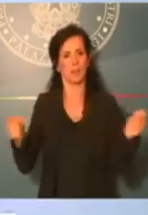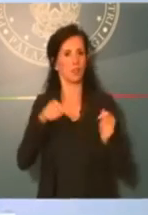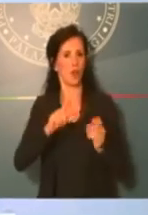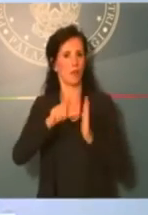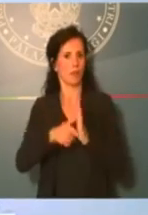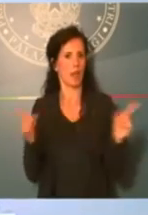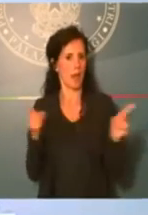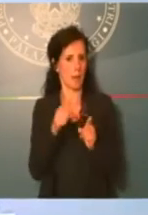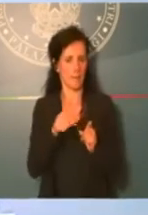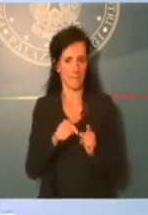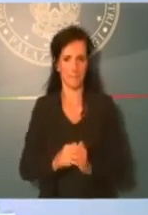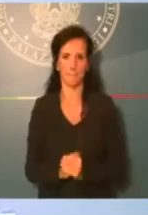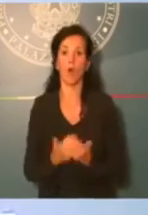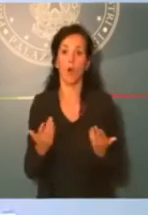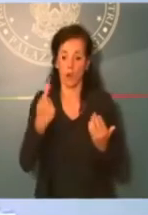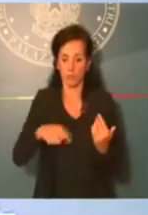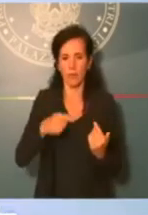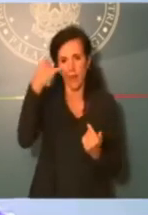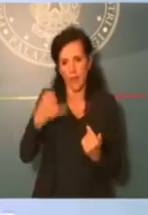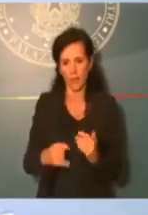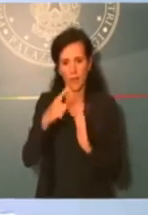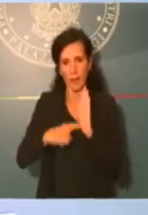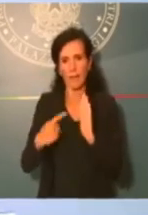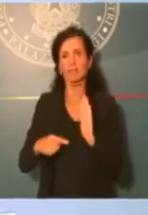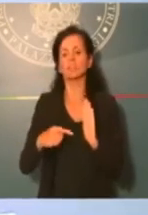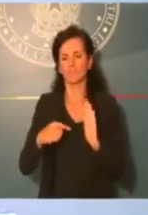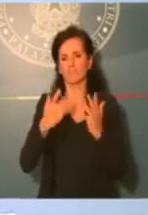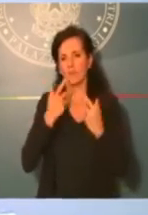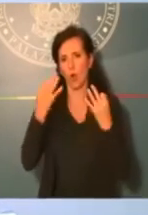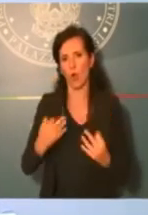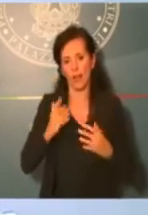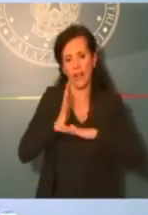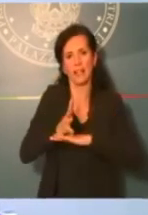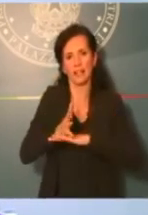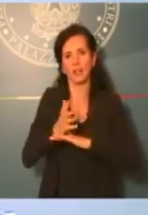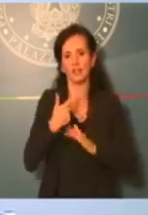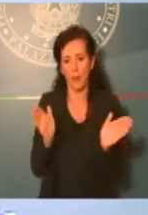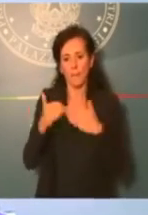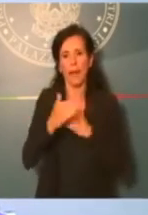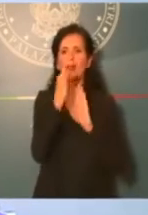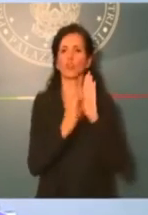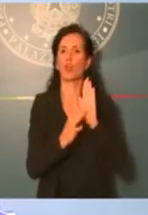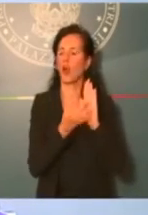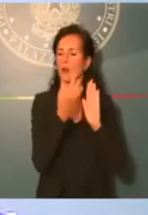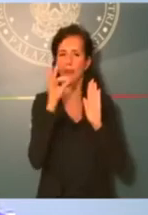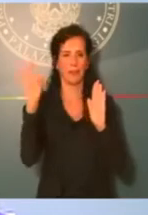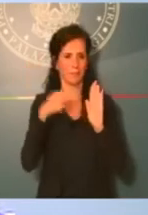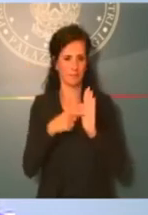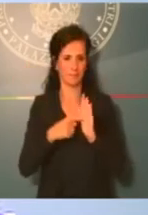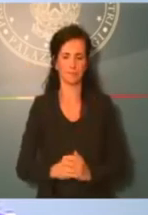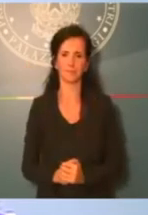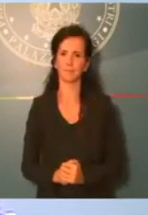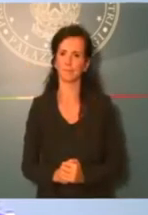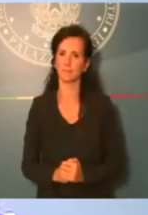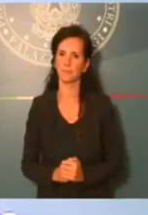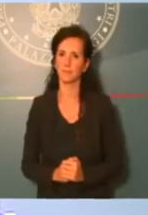insieme a Mise siamo andati ad intervenire con un pacchetto di norma DOC. Da ultimo l'agenda per esempio,